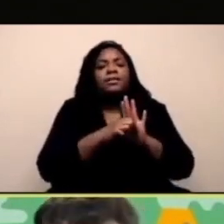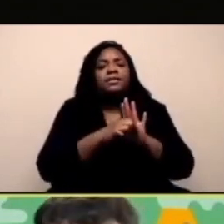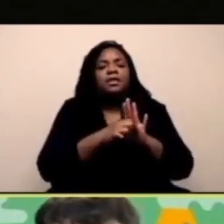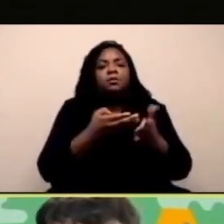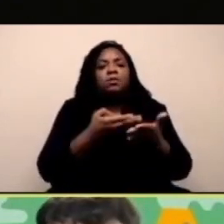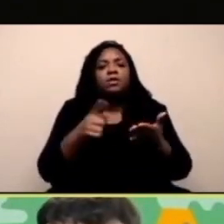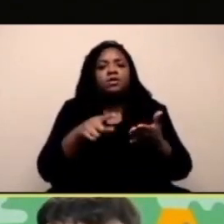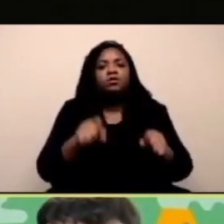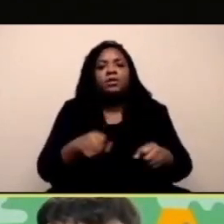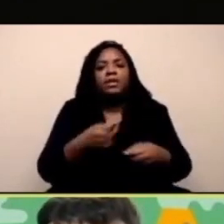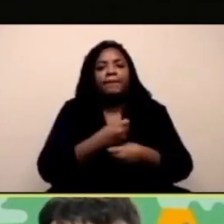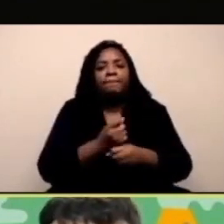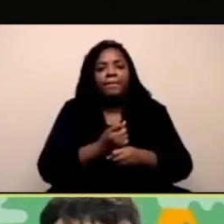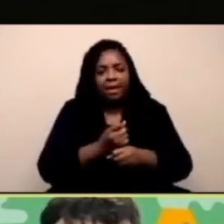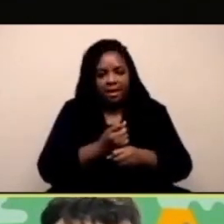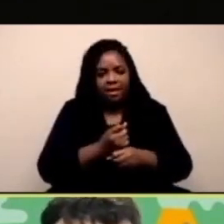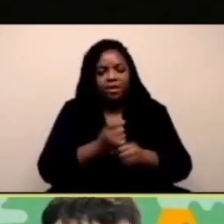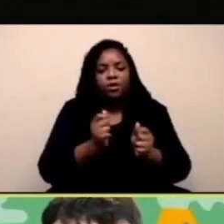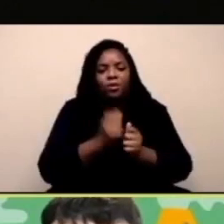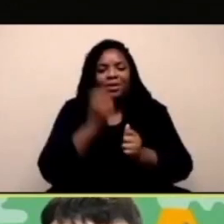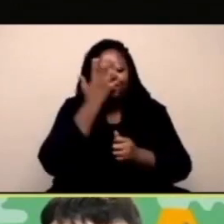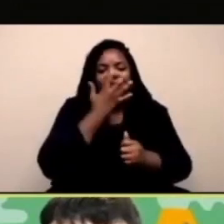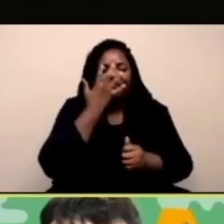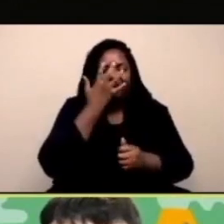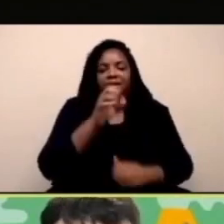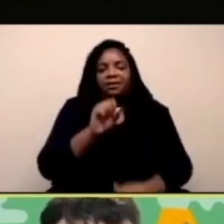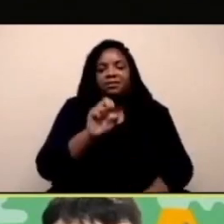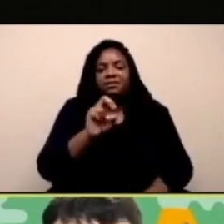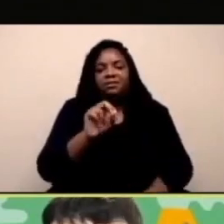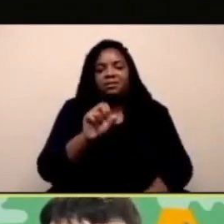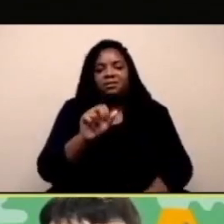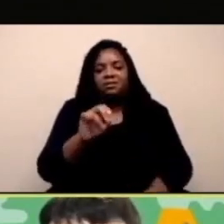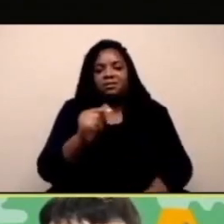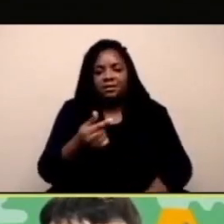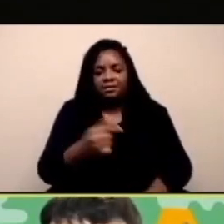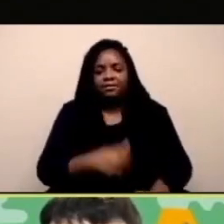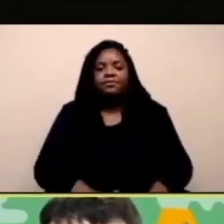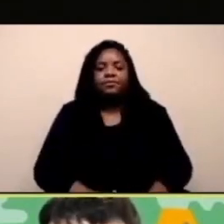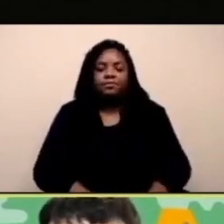Allora diamo l'opportunità ai partecipanti del Fish Bowl.